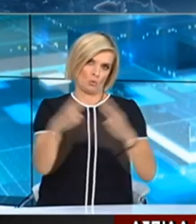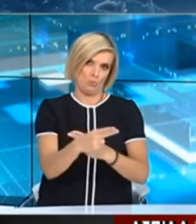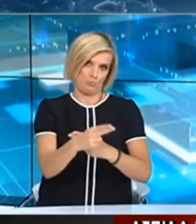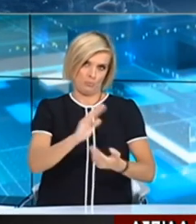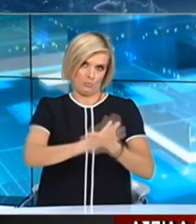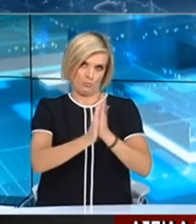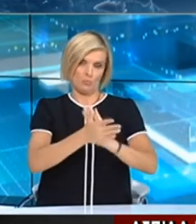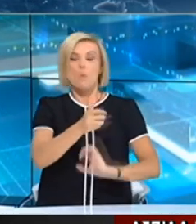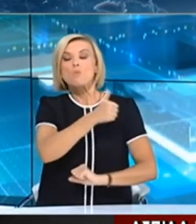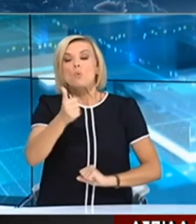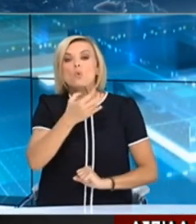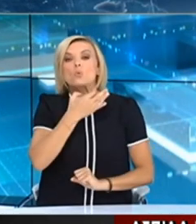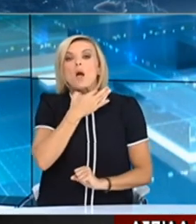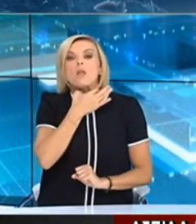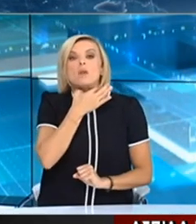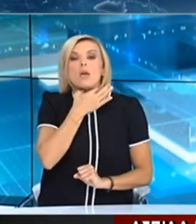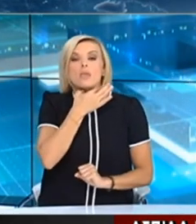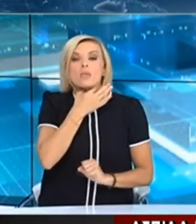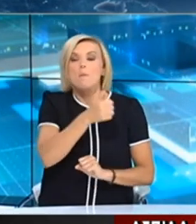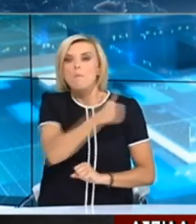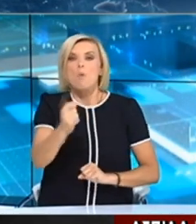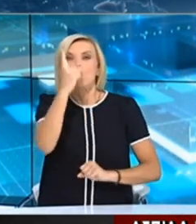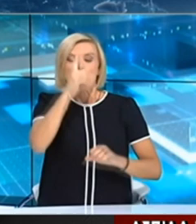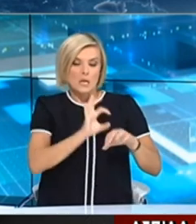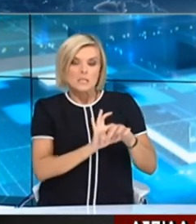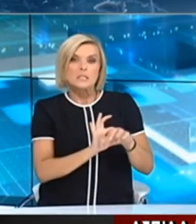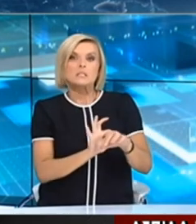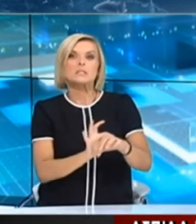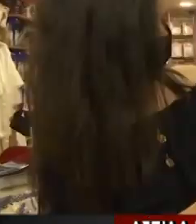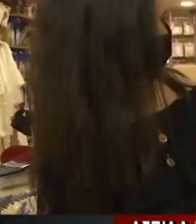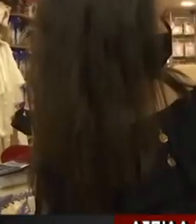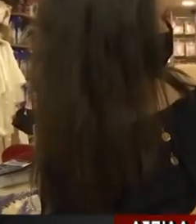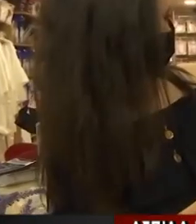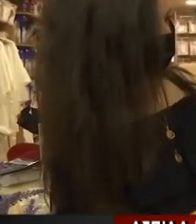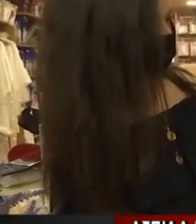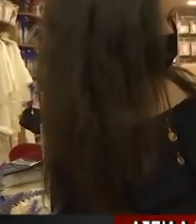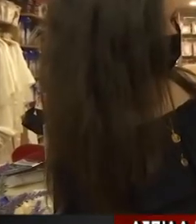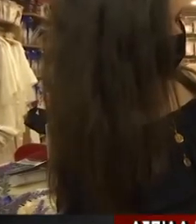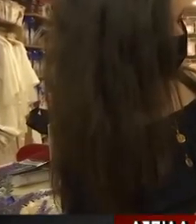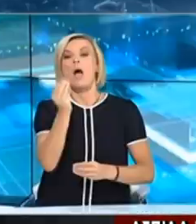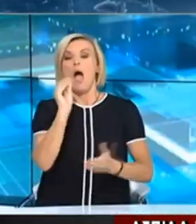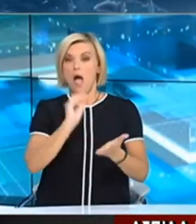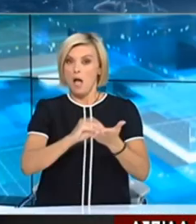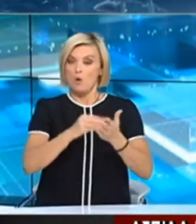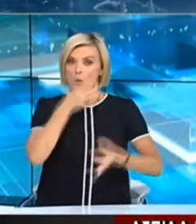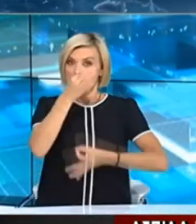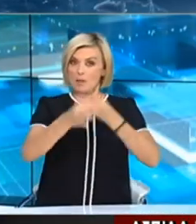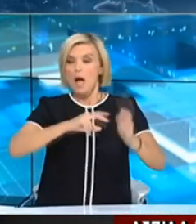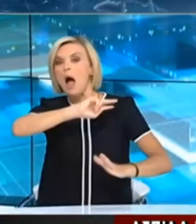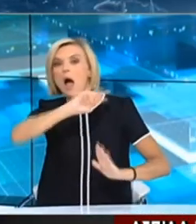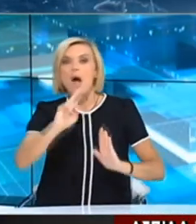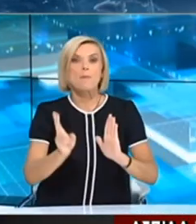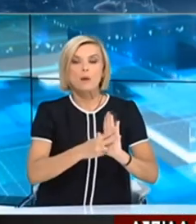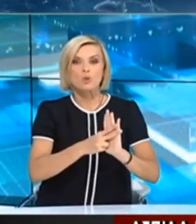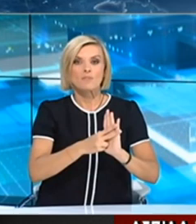όπου κρίνεται αναγκαίο, δίνεται να υπάρχει ένα συνοδός στον οποίο θα δίνεται ειδική άδεια. Επιπρόσθετα, δεν επιτρέπεται η